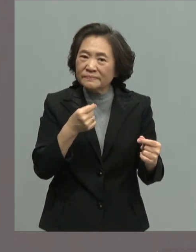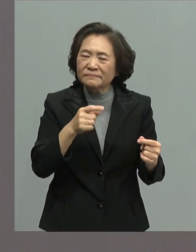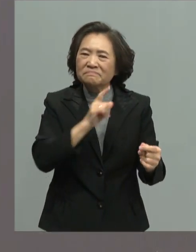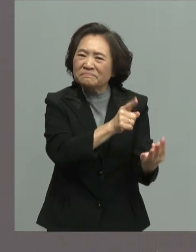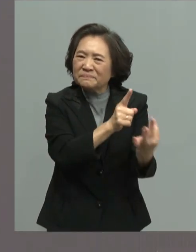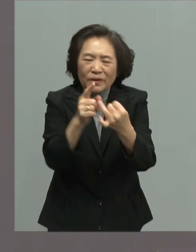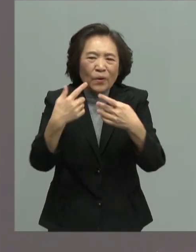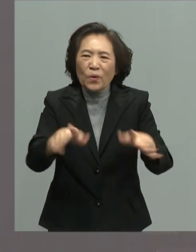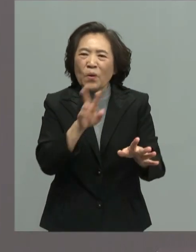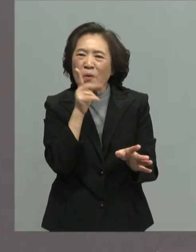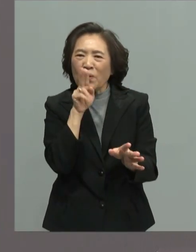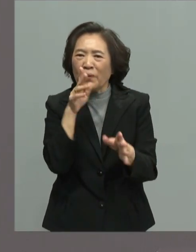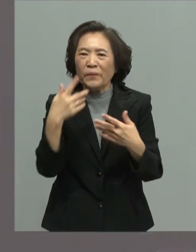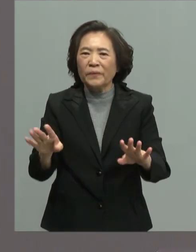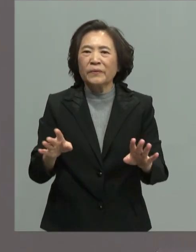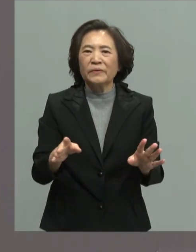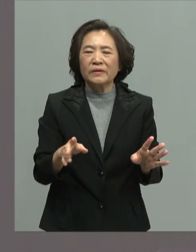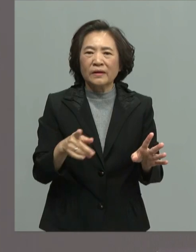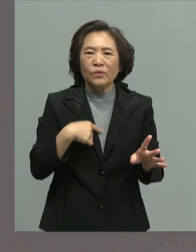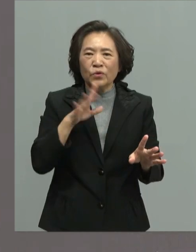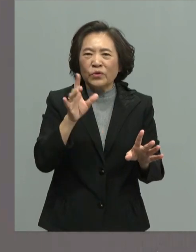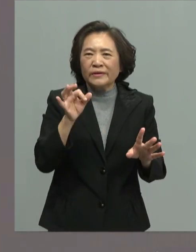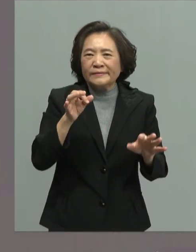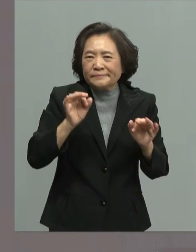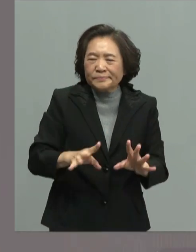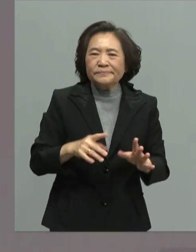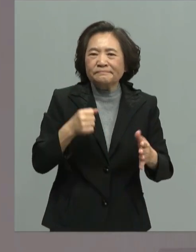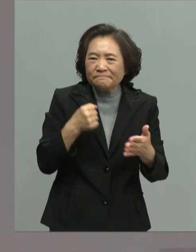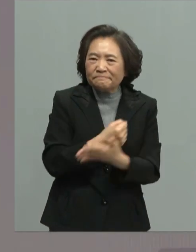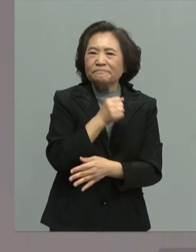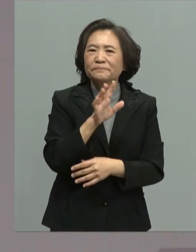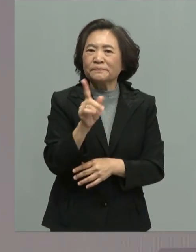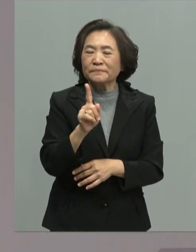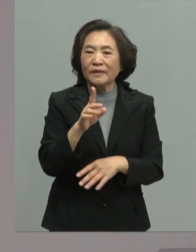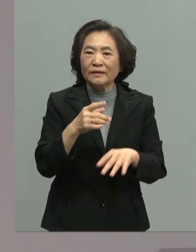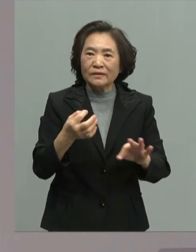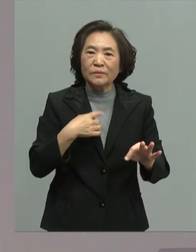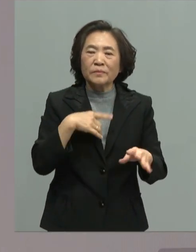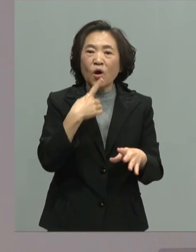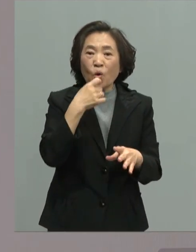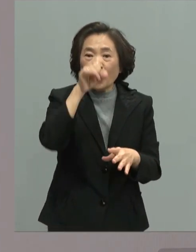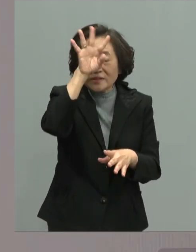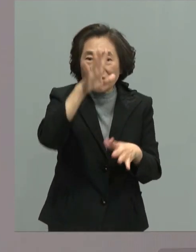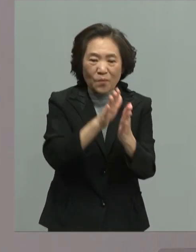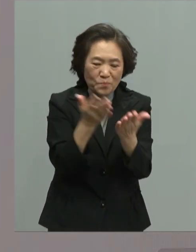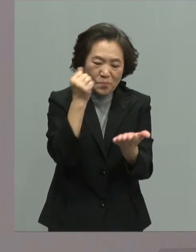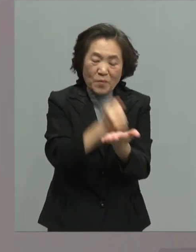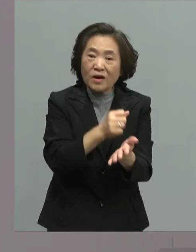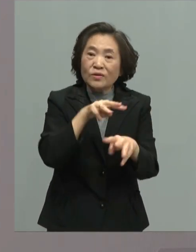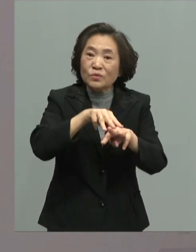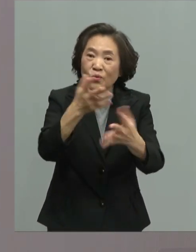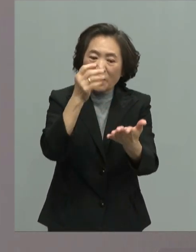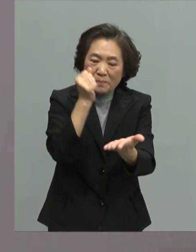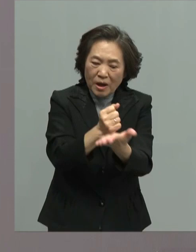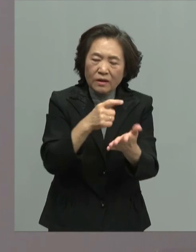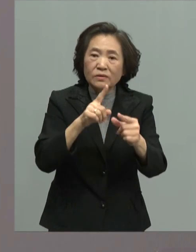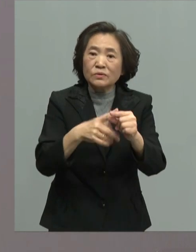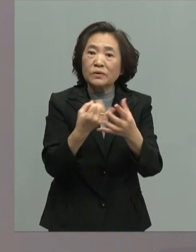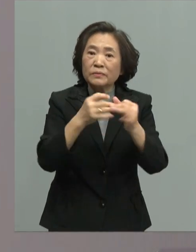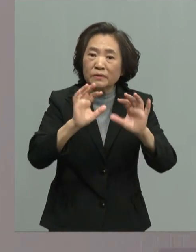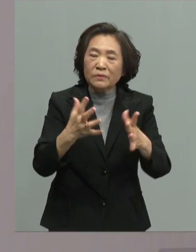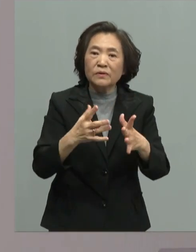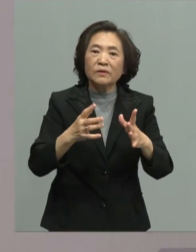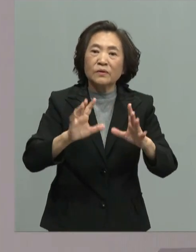所以有点是很切心地看到连我们的佛教还是我们中华民国的国庆日